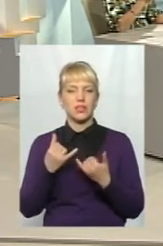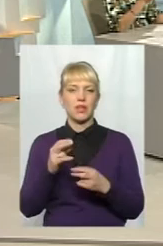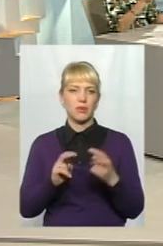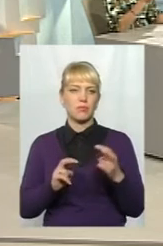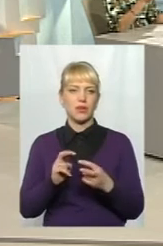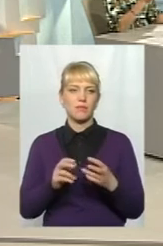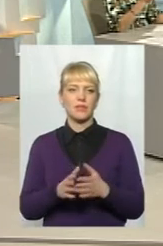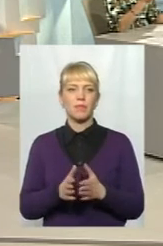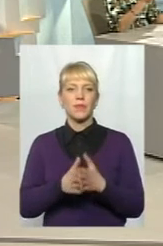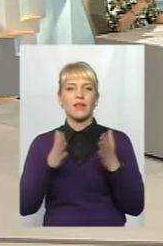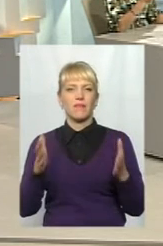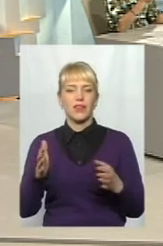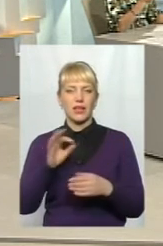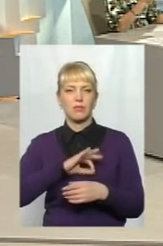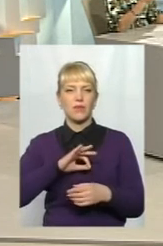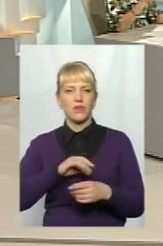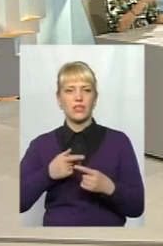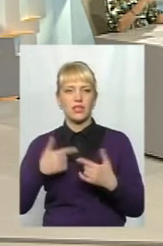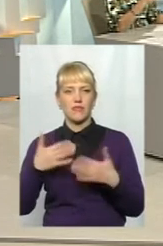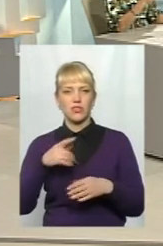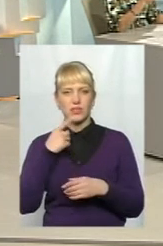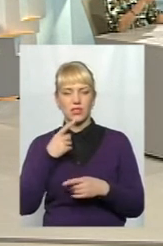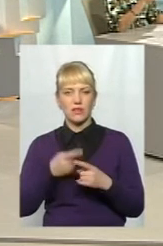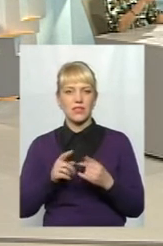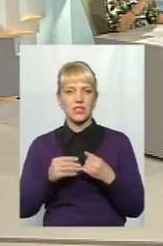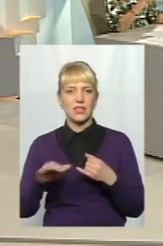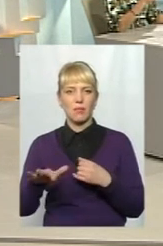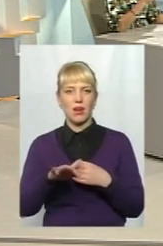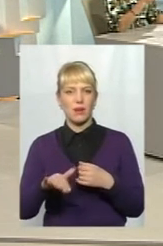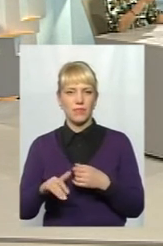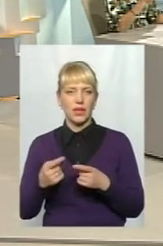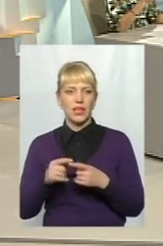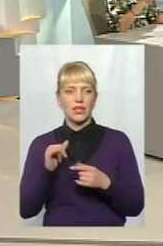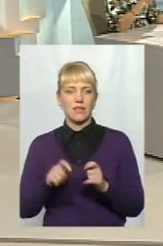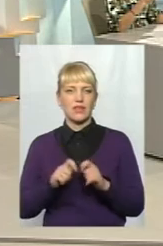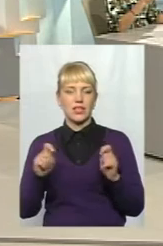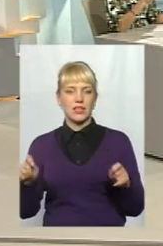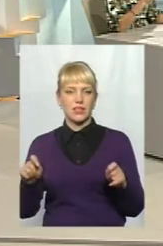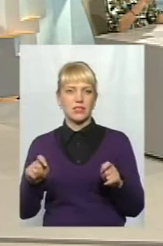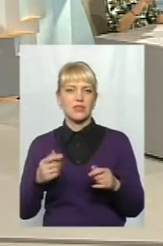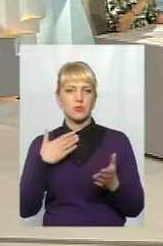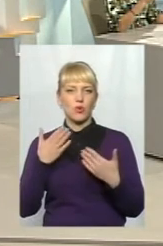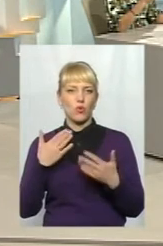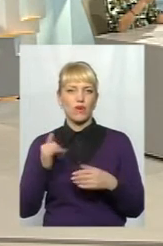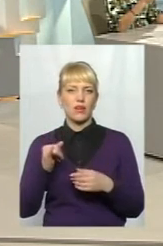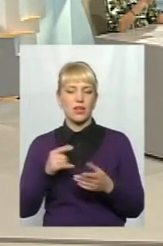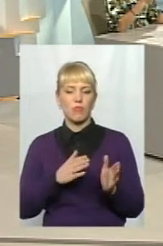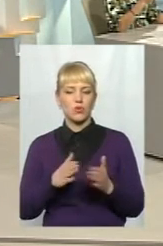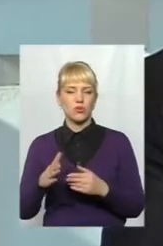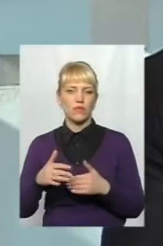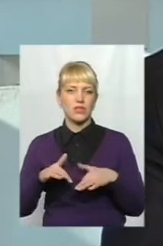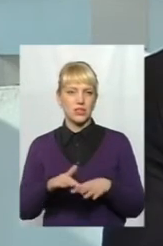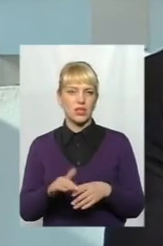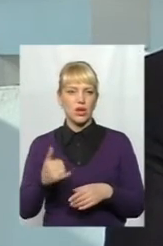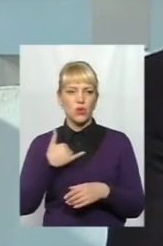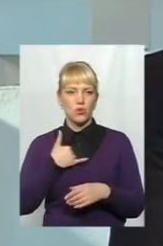Великі преференції, я вже, наприклад, сказав, це земля фактично і, скажімо так, відкритість спілкування і послідовність дій. У